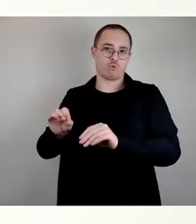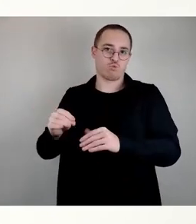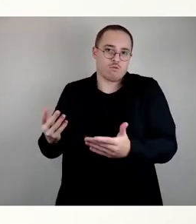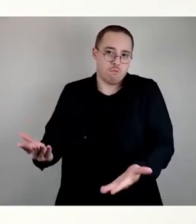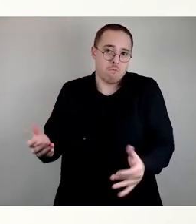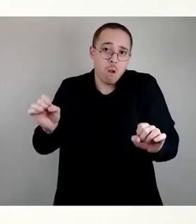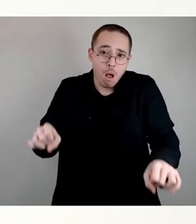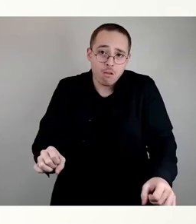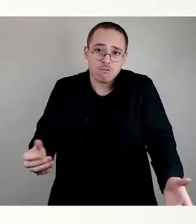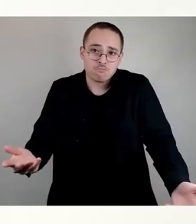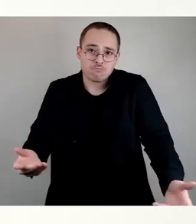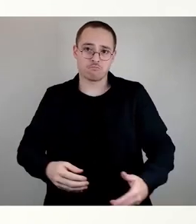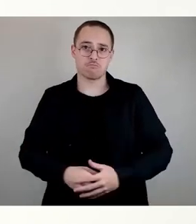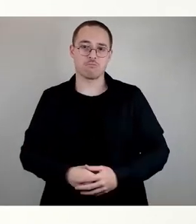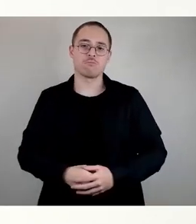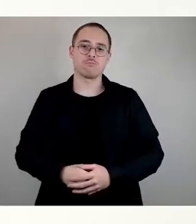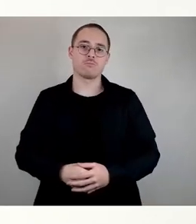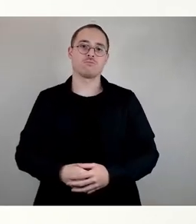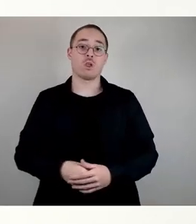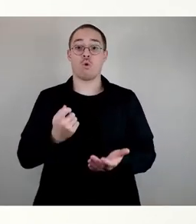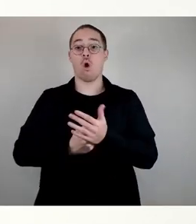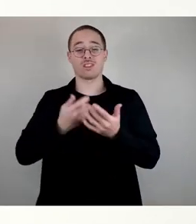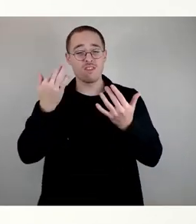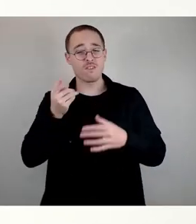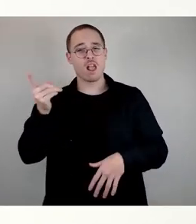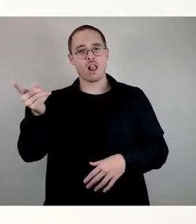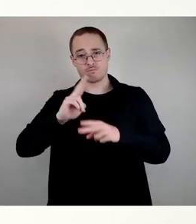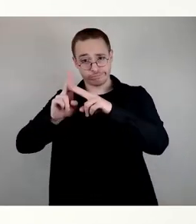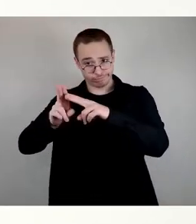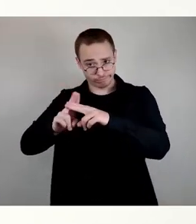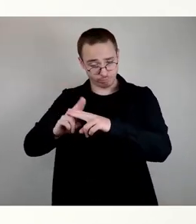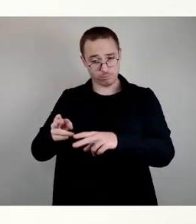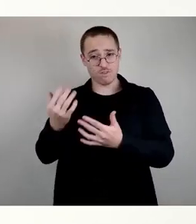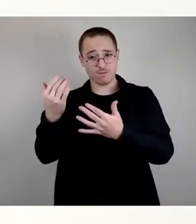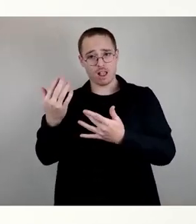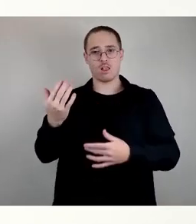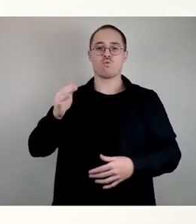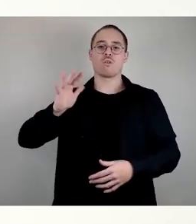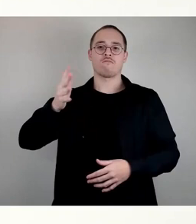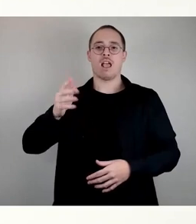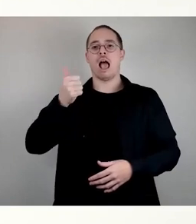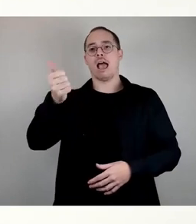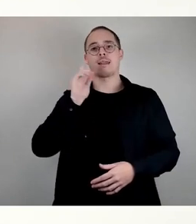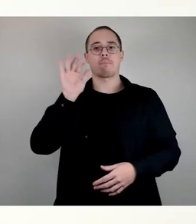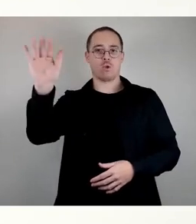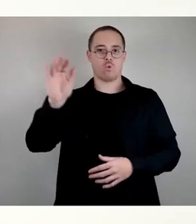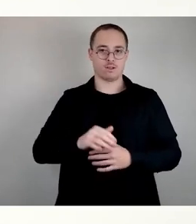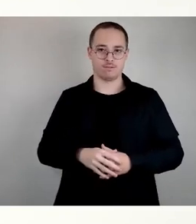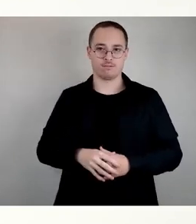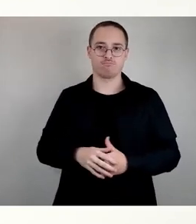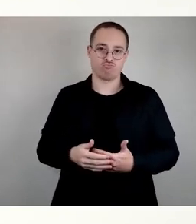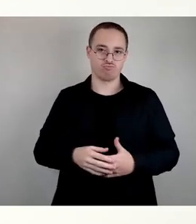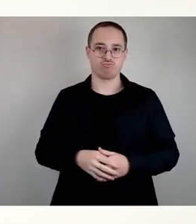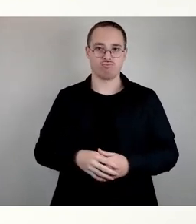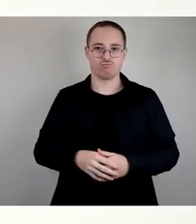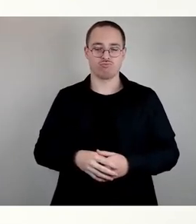Kostenpunkt ziemlich genau eine Million für die Herrichtung. Und weil ich eingangs die Kosten in den